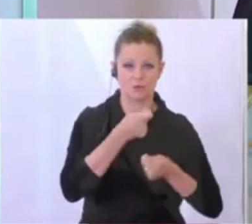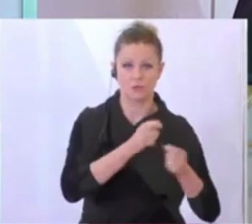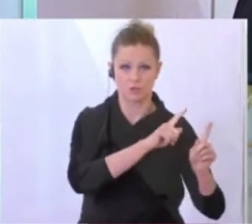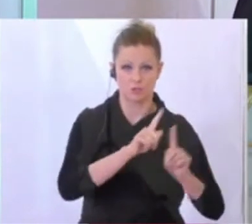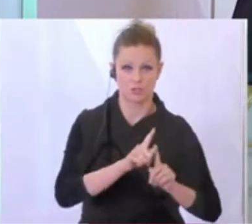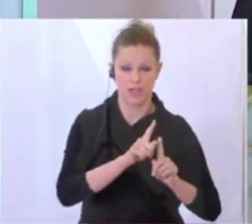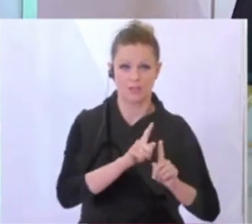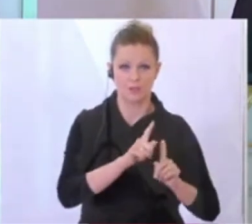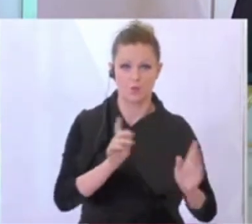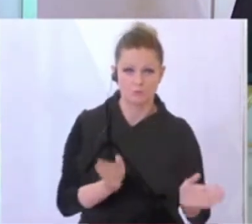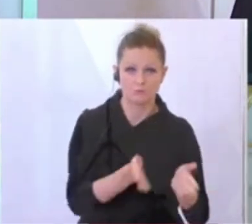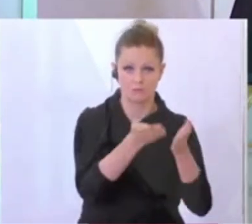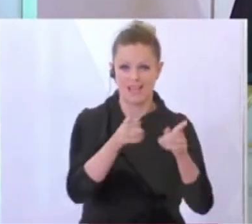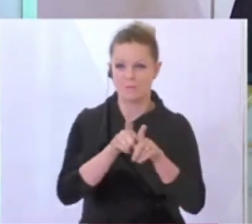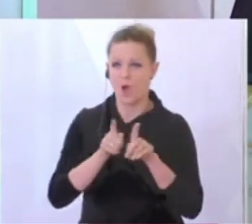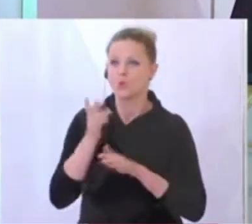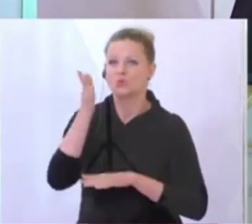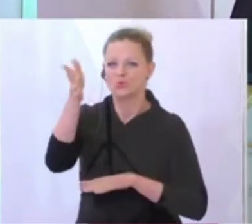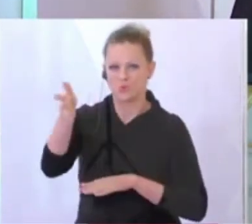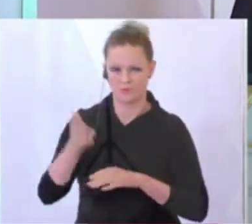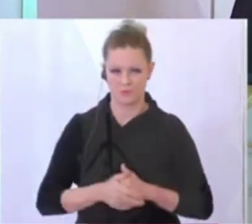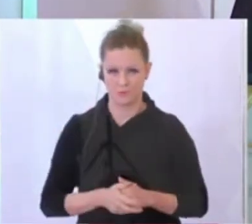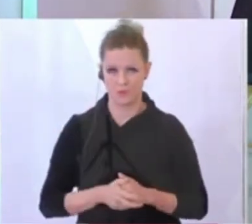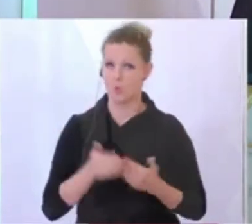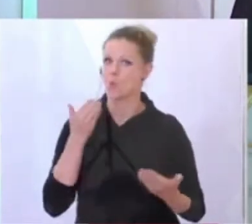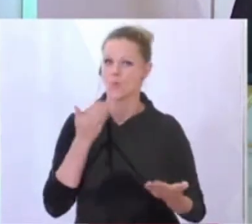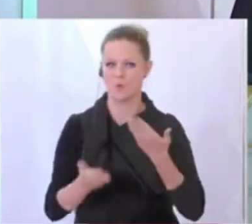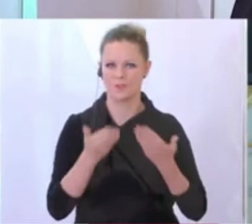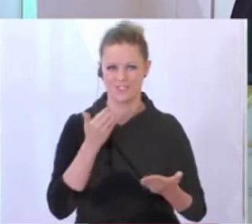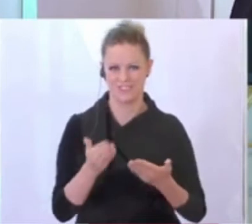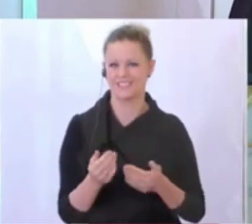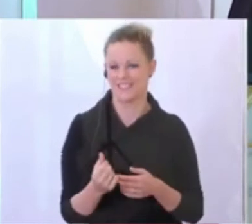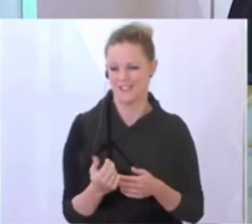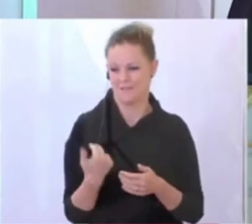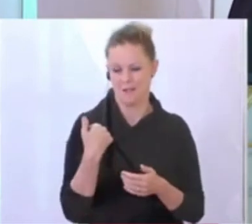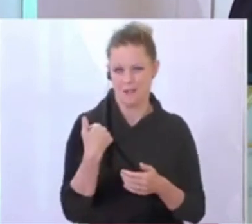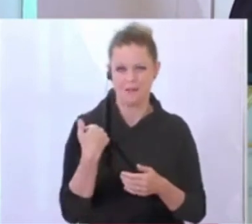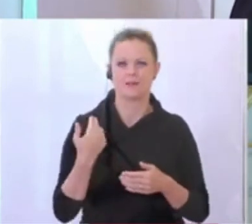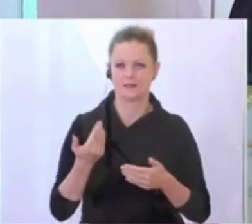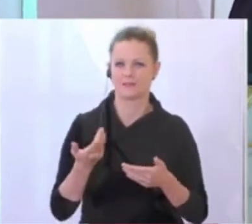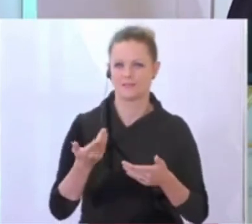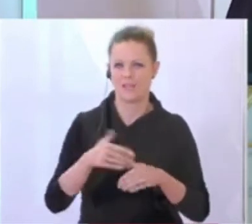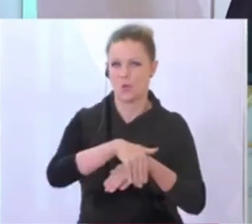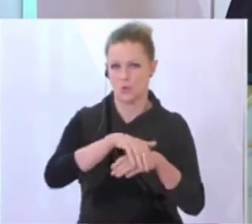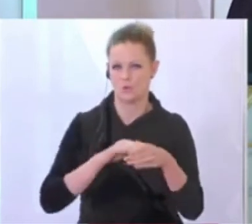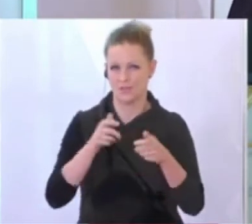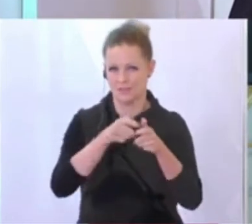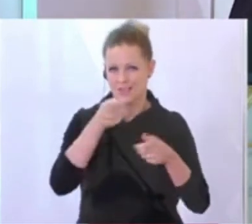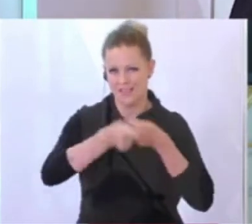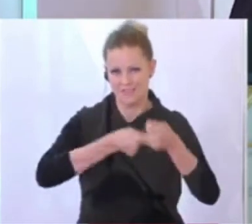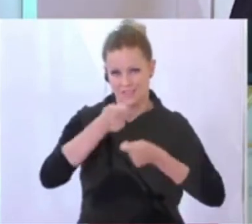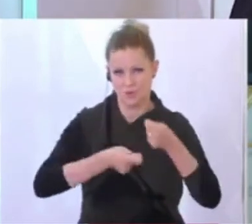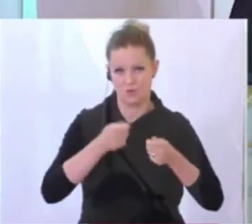aber auch zukünftige. Das ist ein großer Unterschied zum letzten kommunalen Investitionsprogramm, wo ja ausschließlich